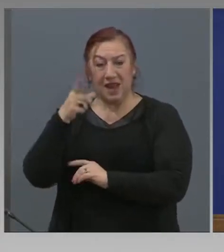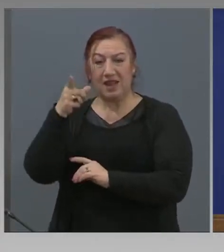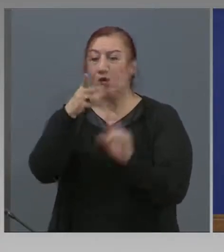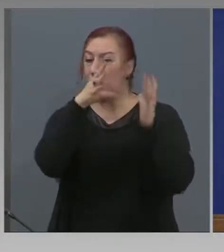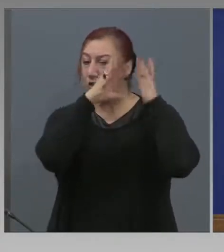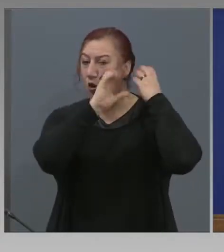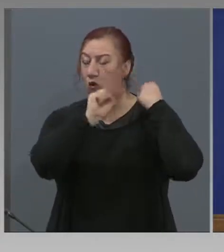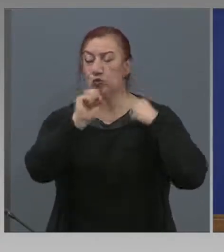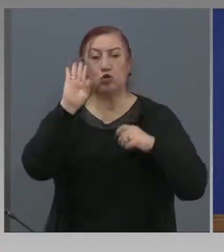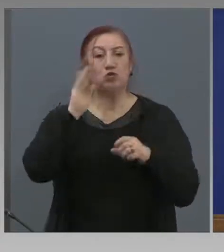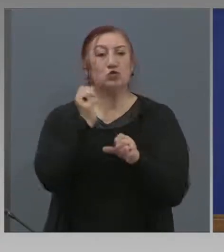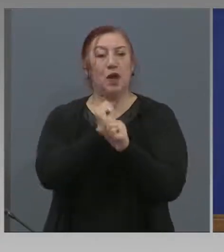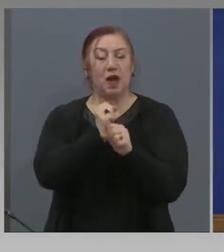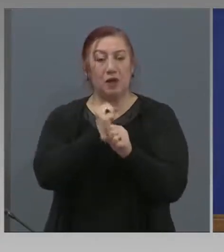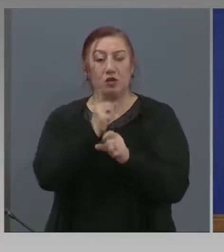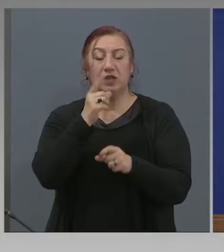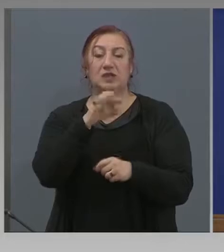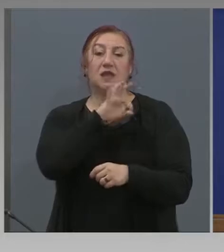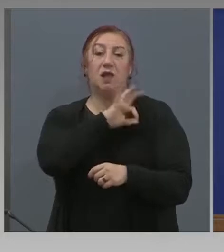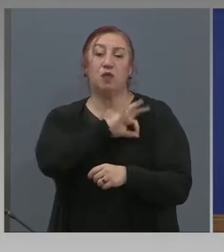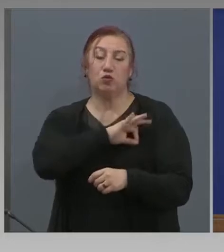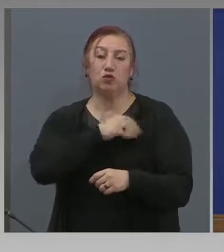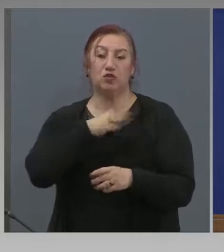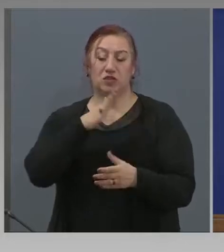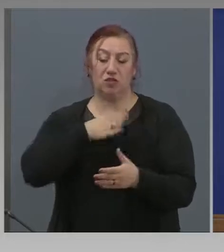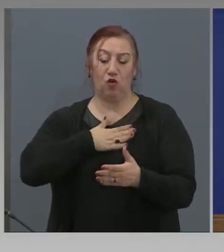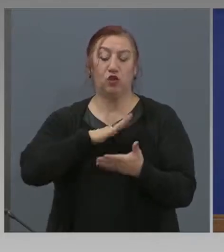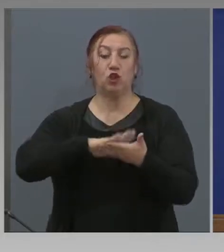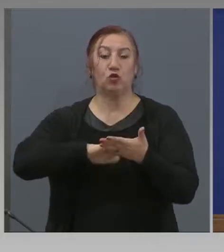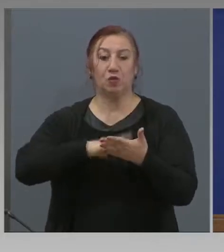работи, за да си получават изготвените документи хората.